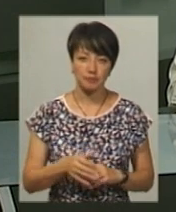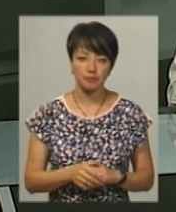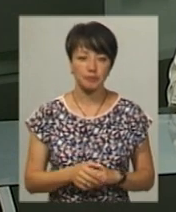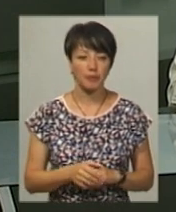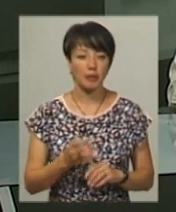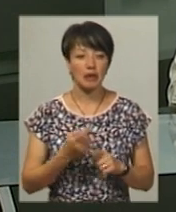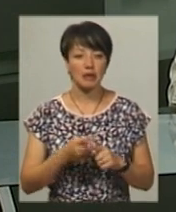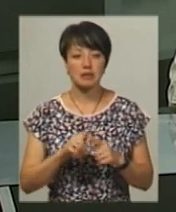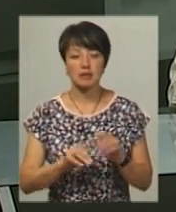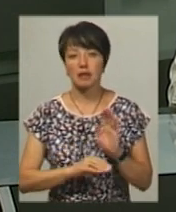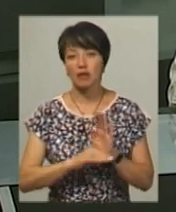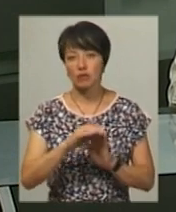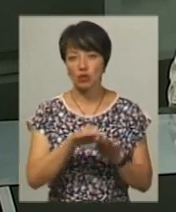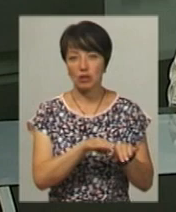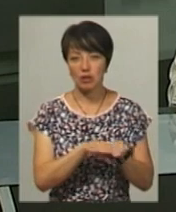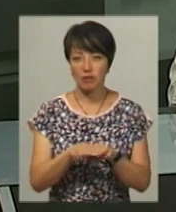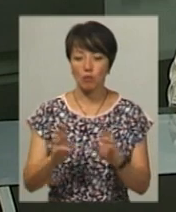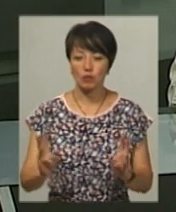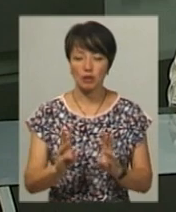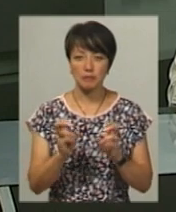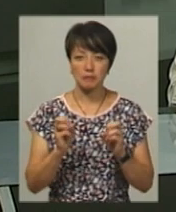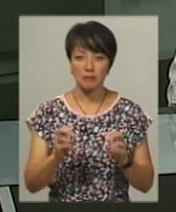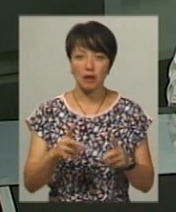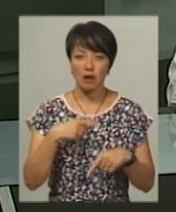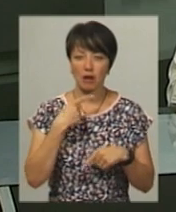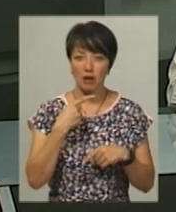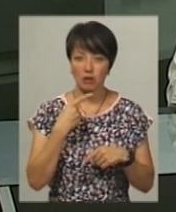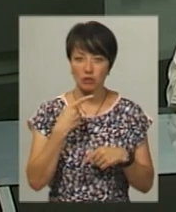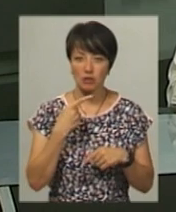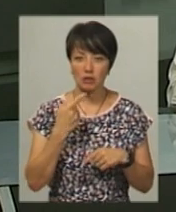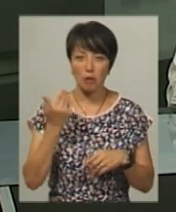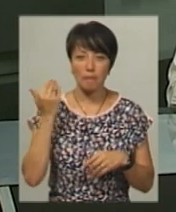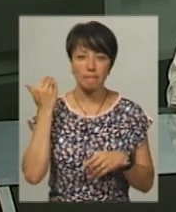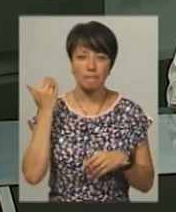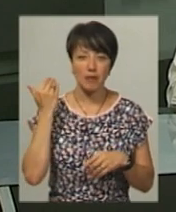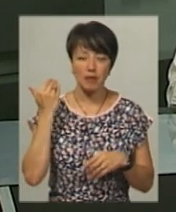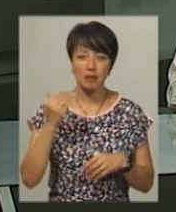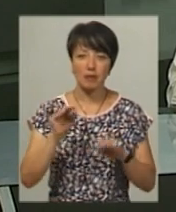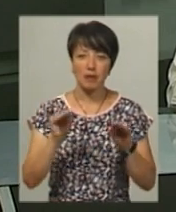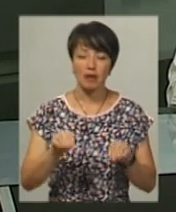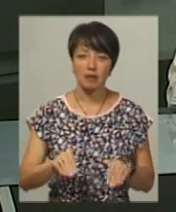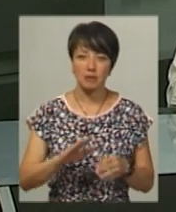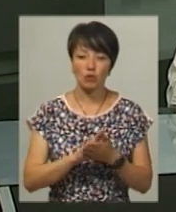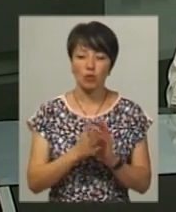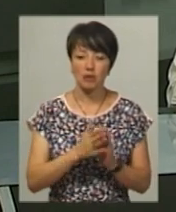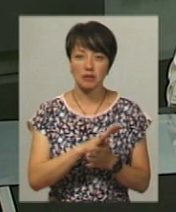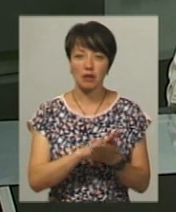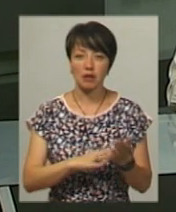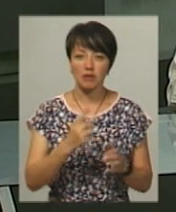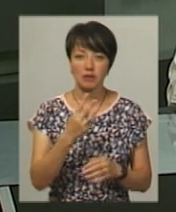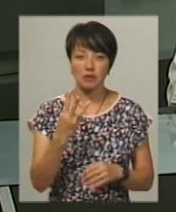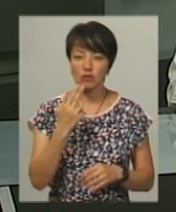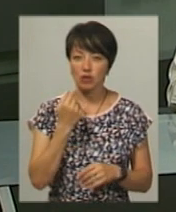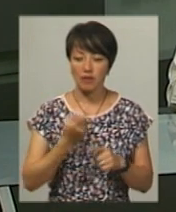Це найвищий рівень пожежної небезпеки. Рятувальники зазначають, за попередніми даними, ситуація триватиме до 23 червня.